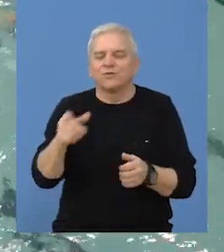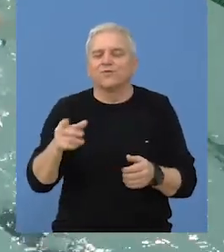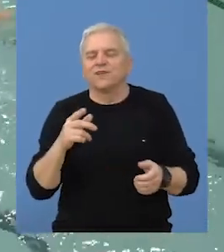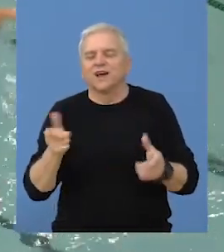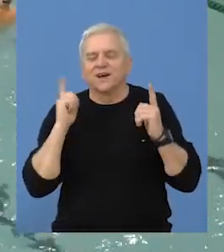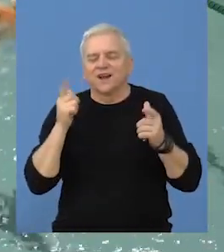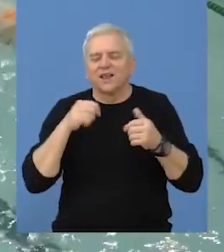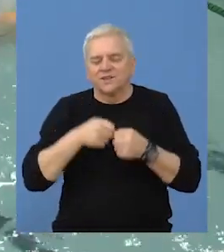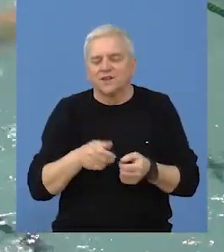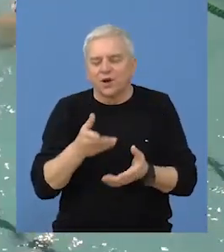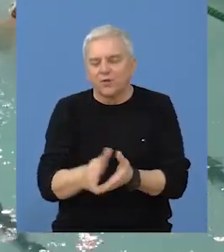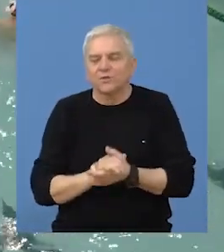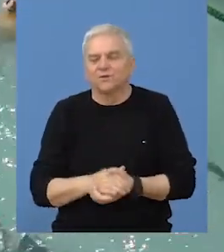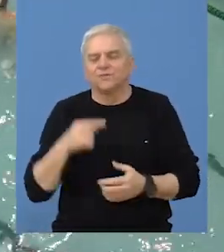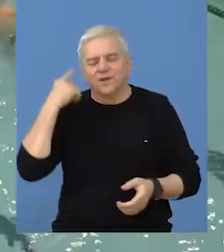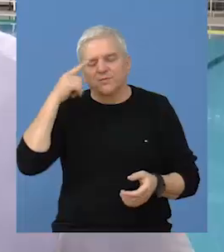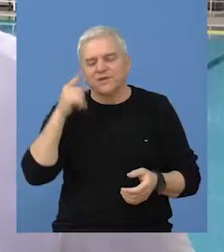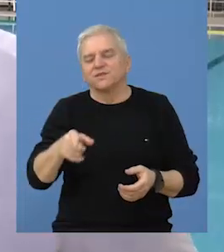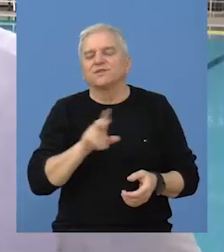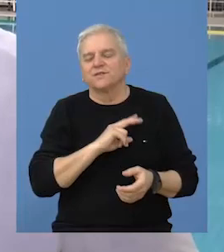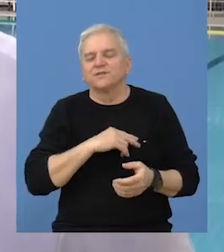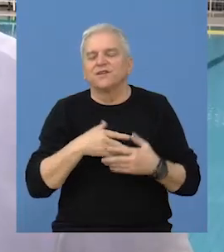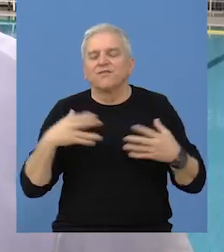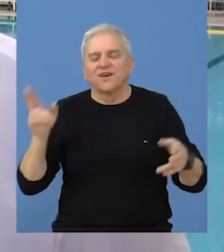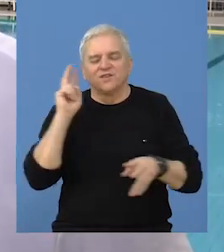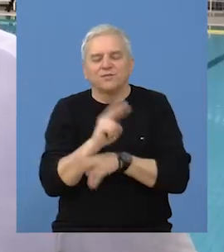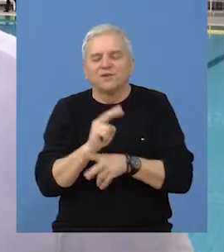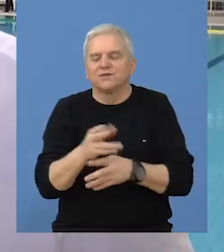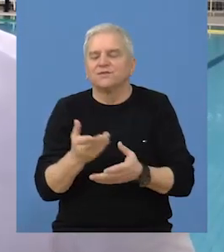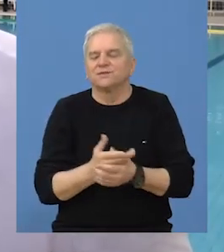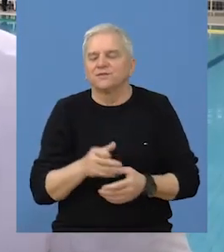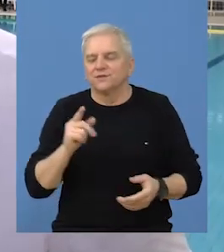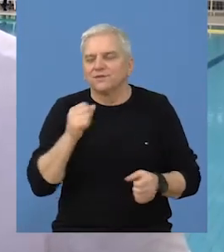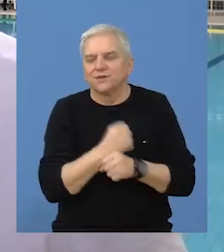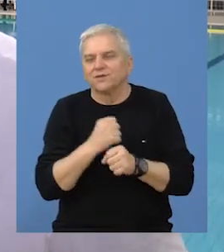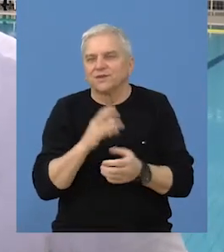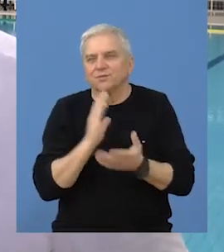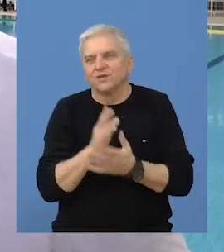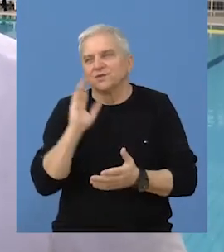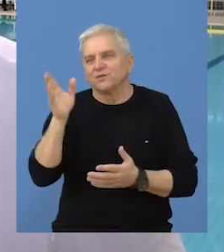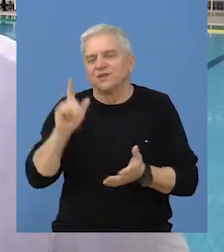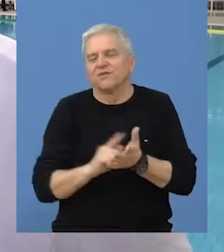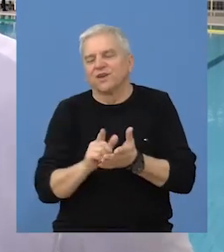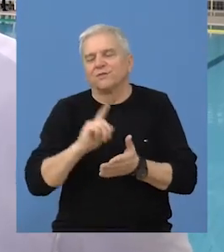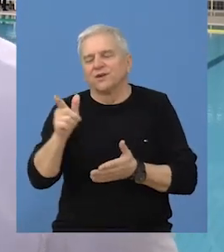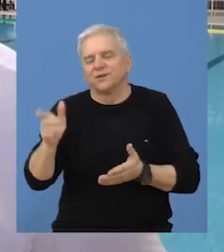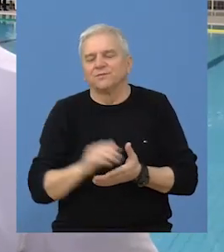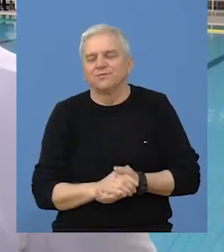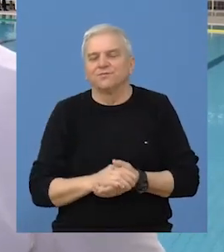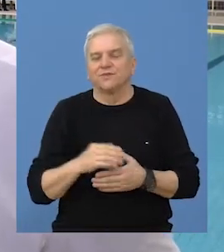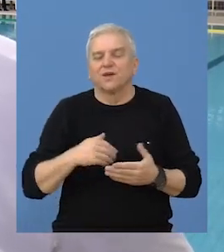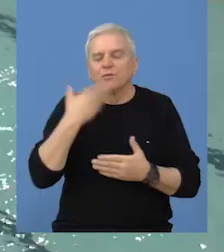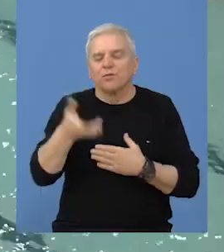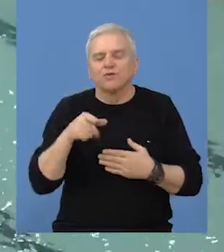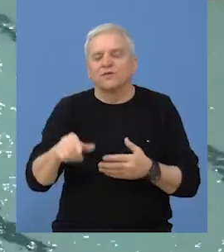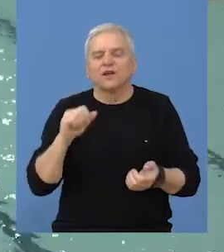eto bore se i za grad i za klub i mislim da zaslužuju još veću pažnju ali dobro i to gradimo pa ćemo vremenom i